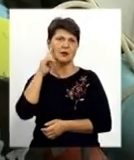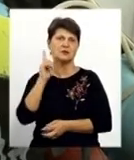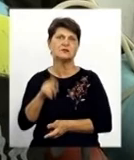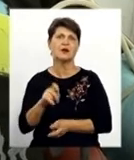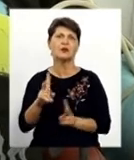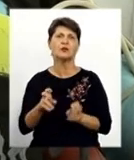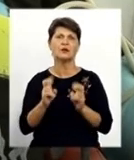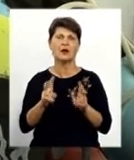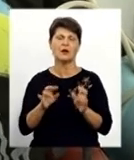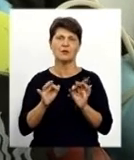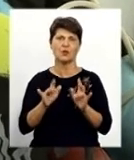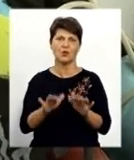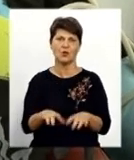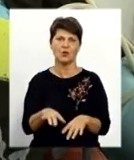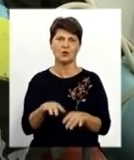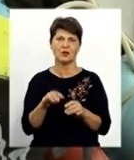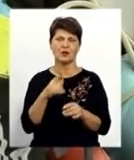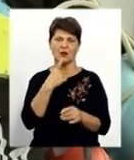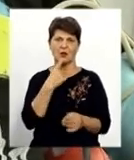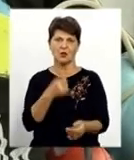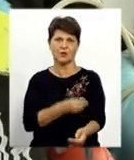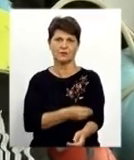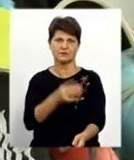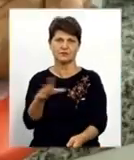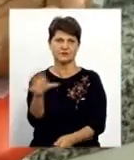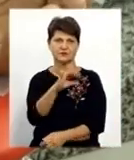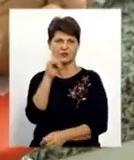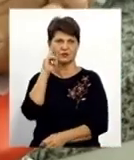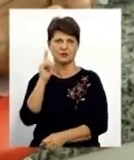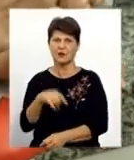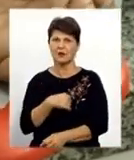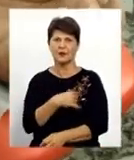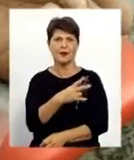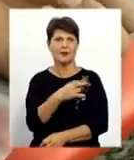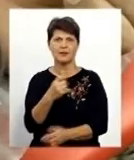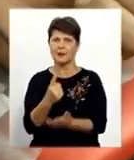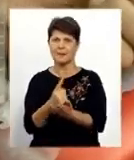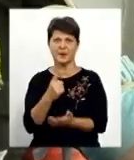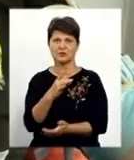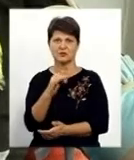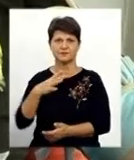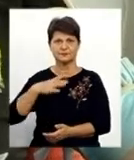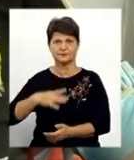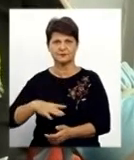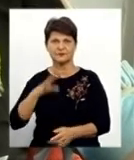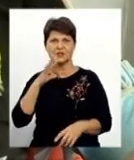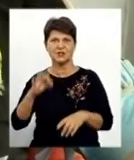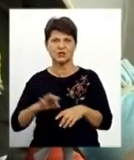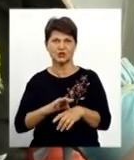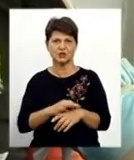крові. Так що я це все знаю. Не перший раз. Доводилося жінці здавати і